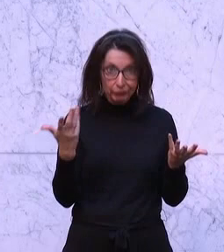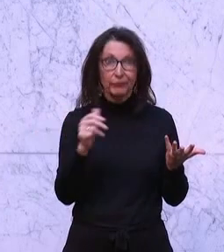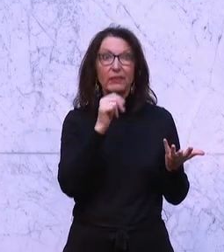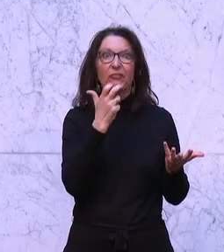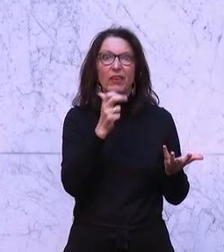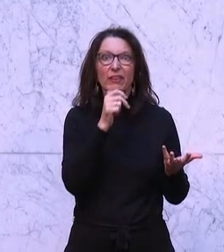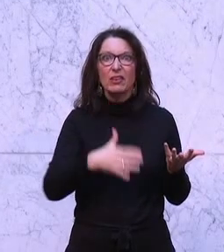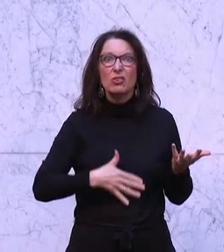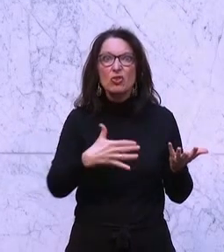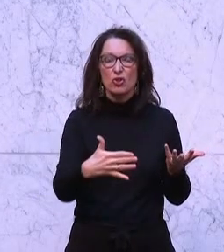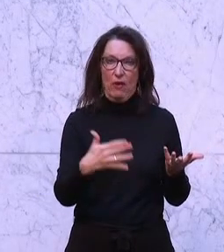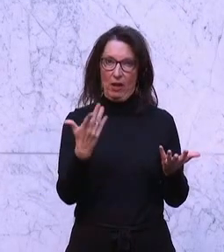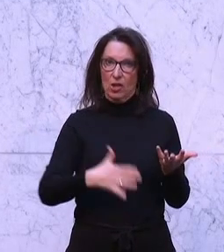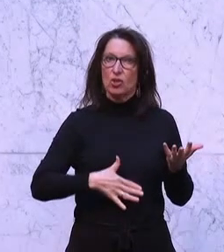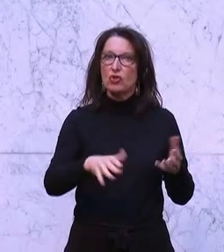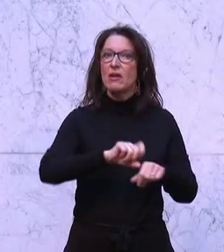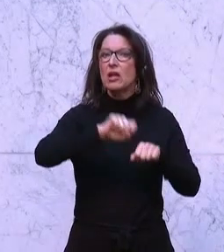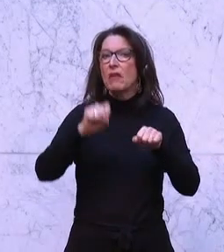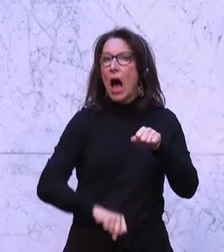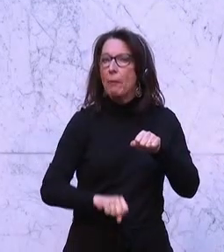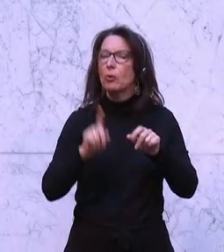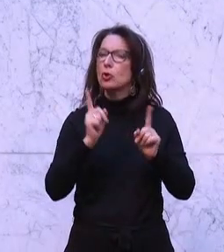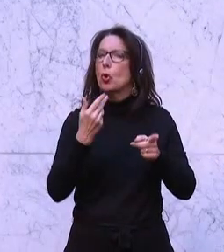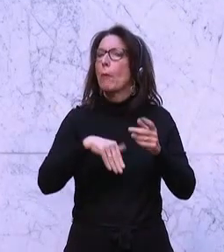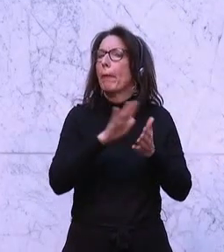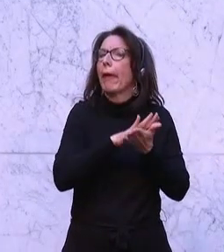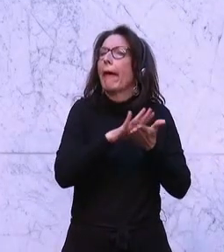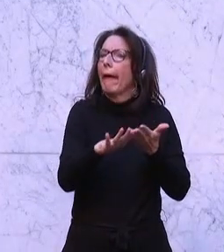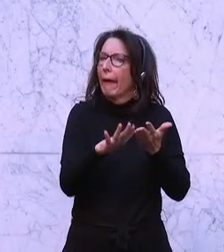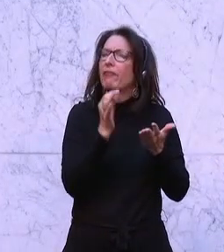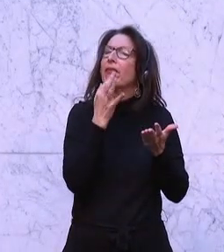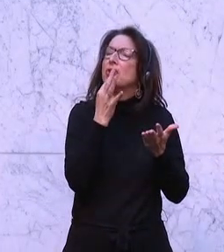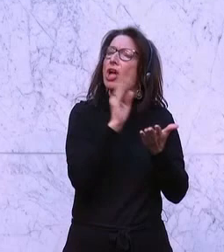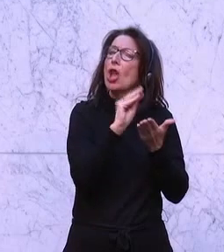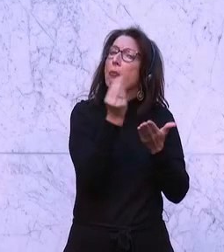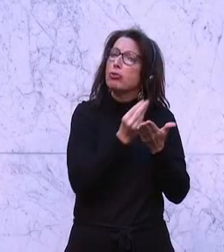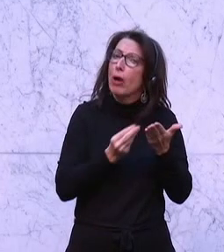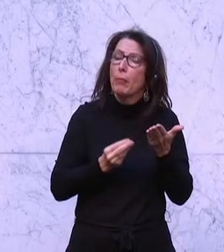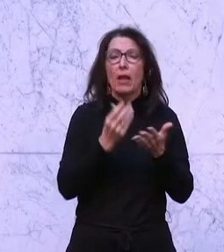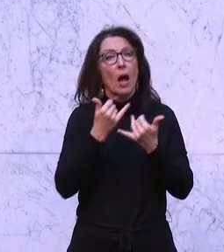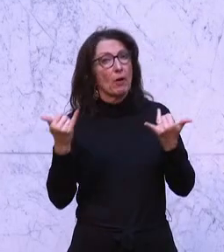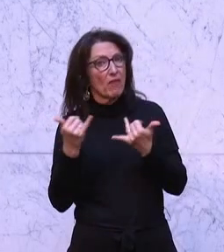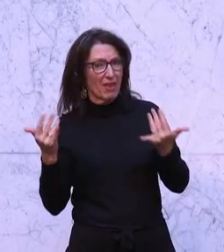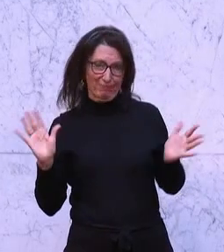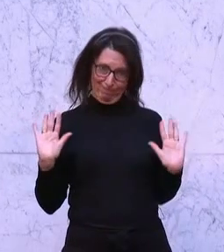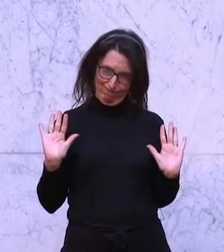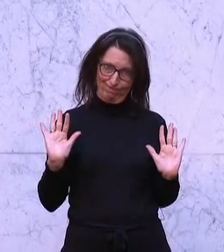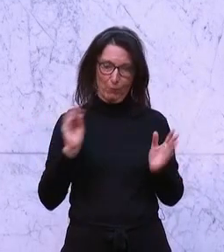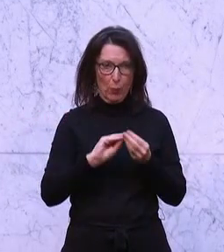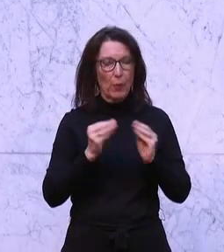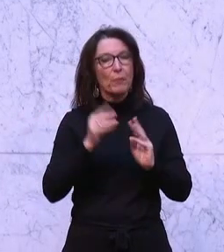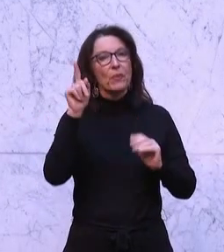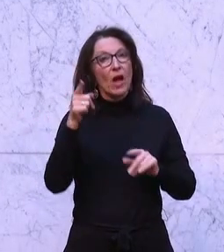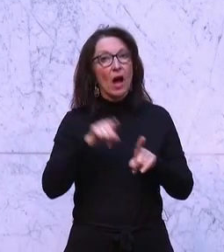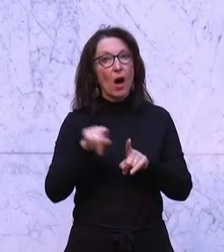Schwangerschaftsabbrüchen wurde im Bericht aber sehr wohl ausreichend behandelt. Ein Schelm, der hier Böses denkt. Auch der